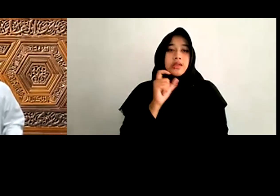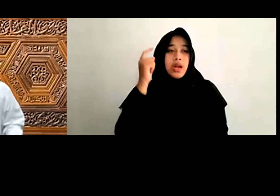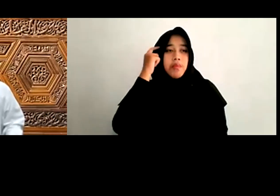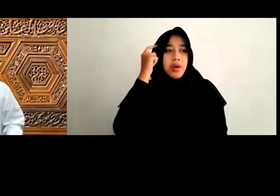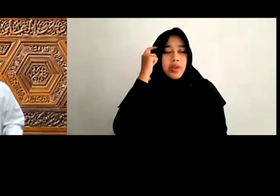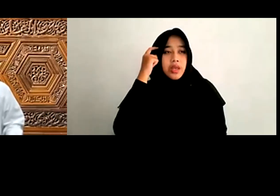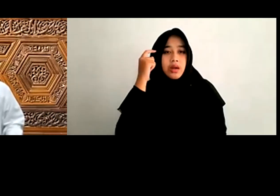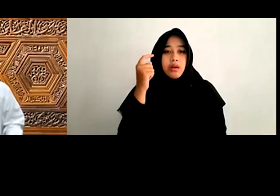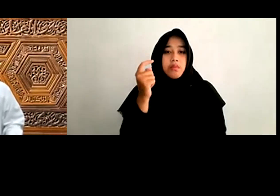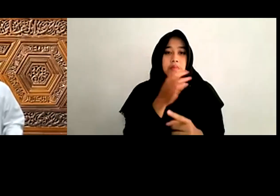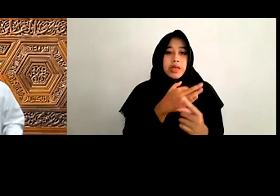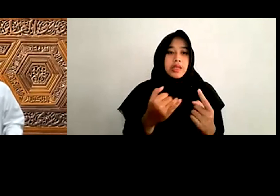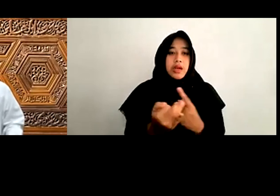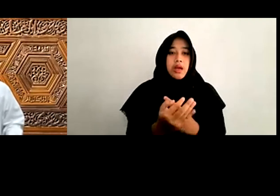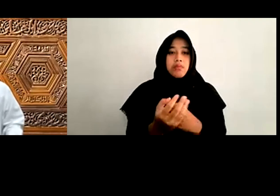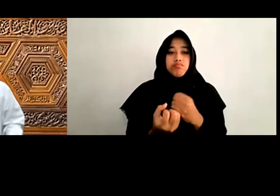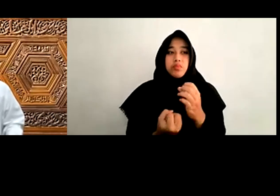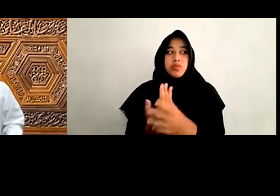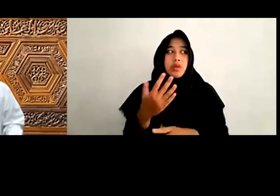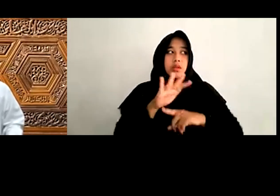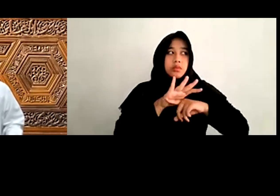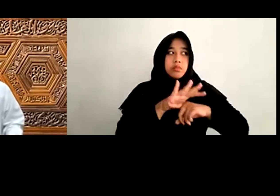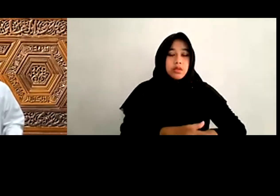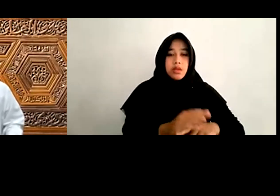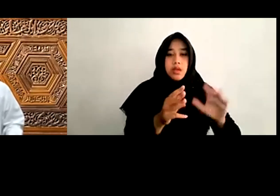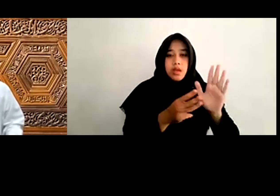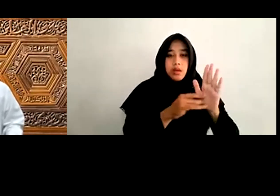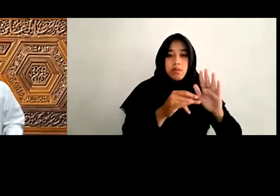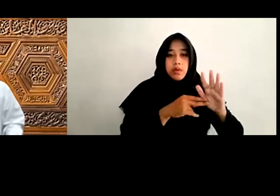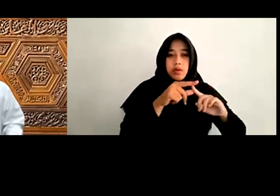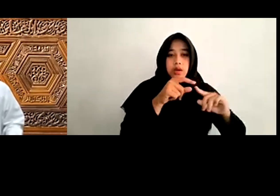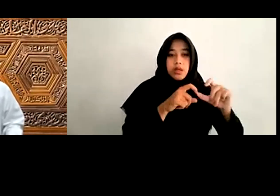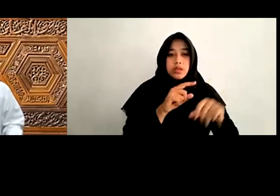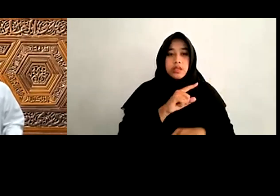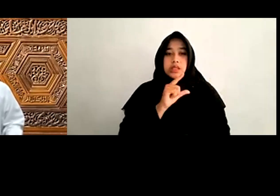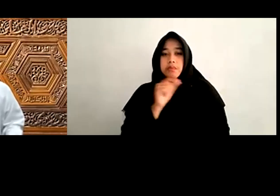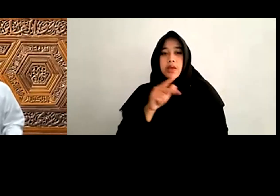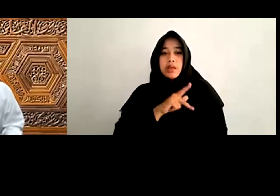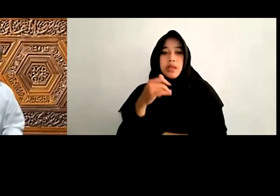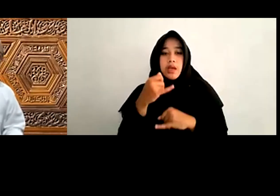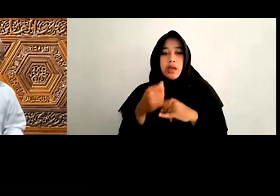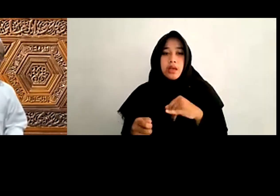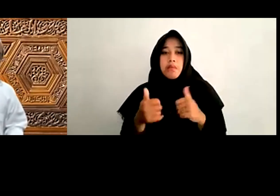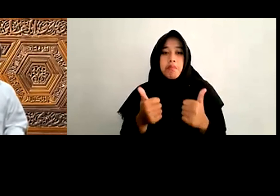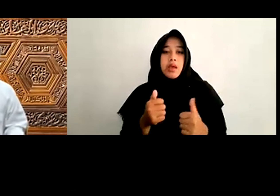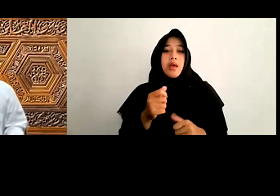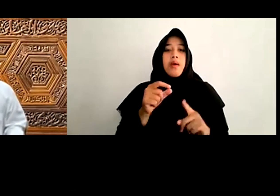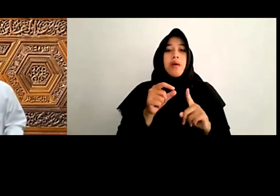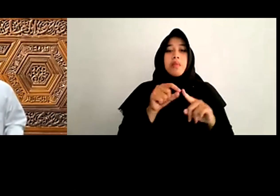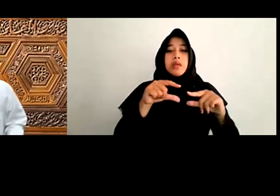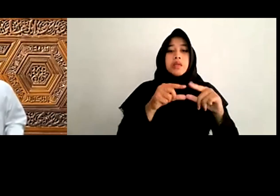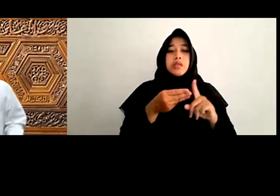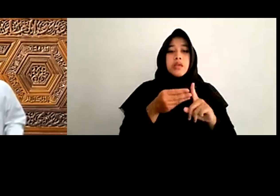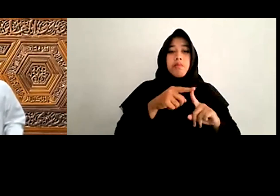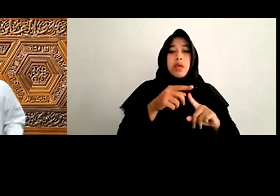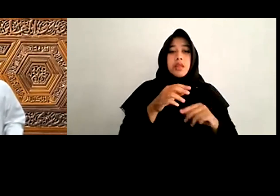Melahirkan Diskriminasi Terhadap Minoritas Harus Segera Kita Akhiri Baik Sebagai Pejabat Negara Maupun Sebagai